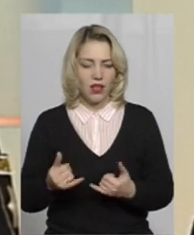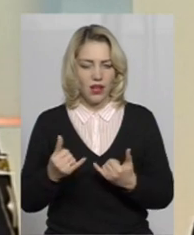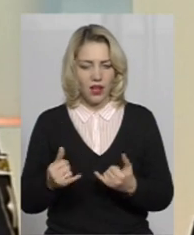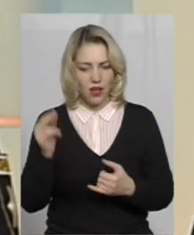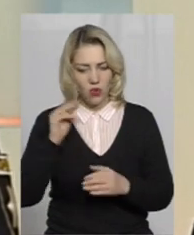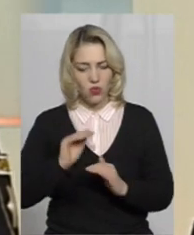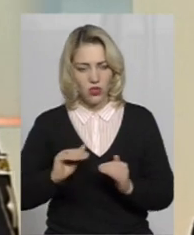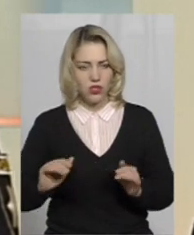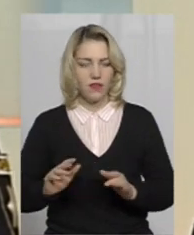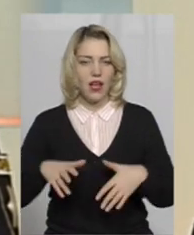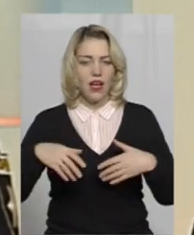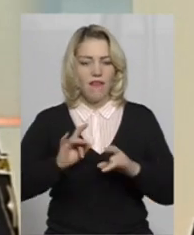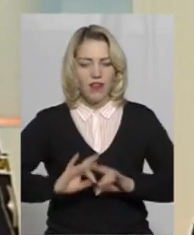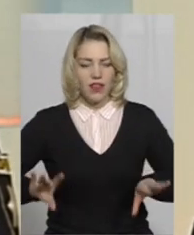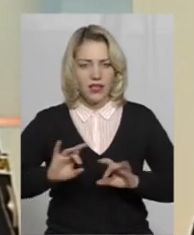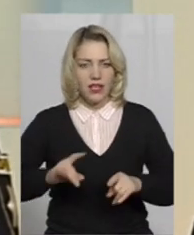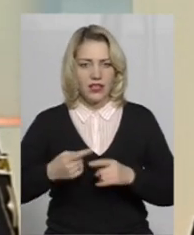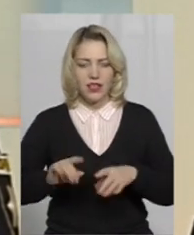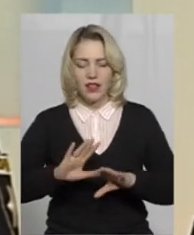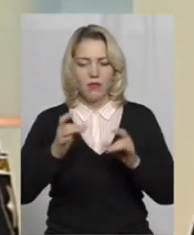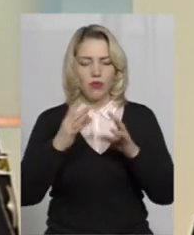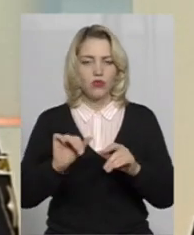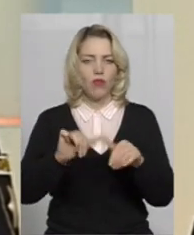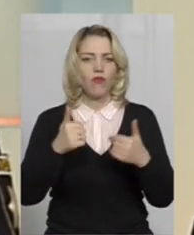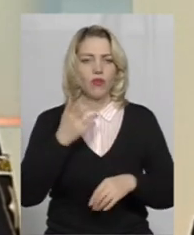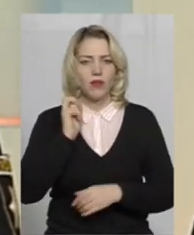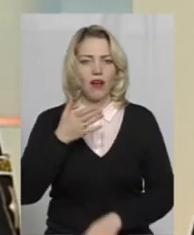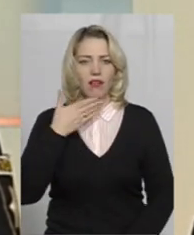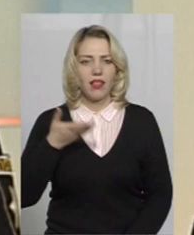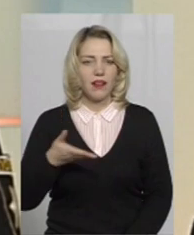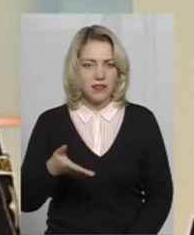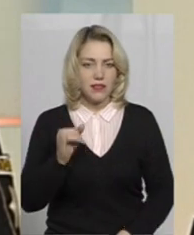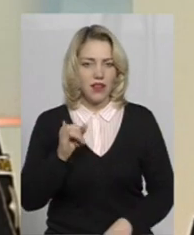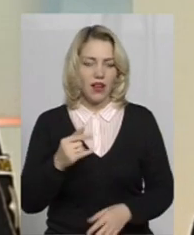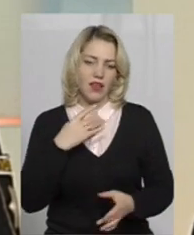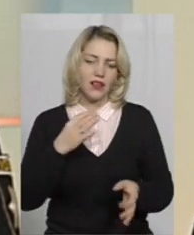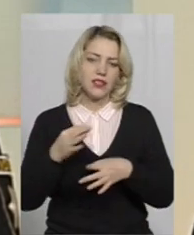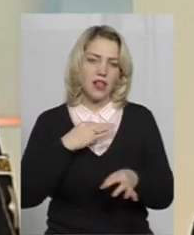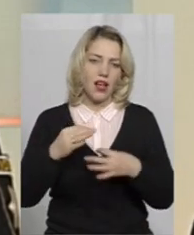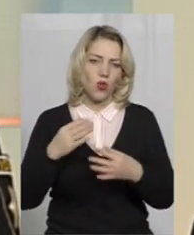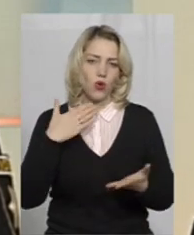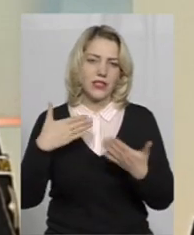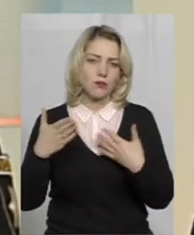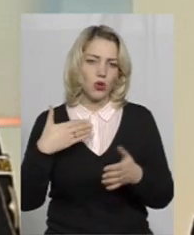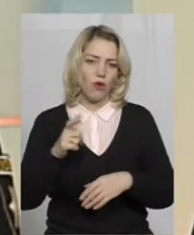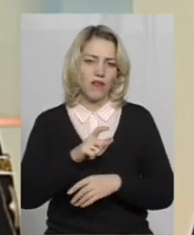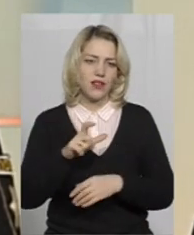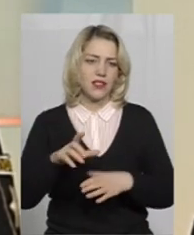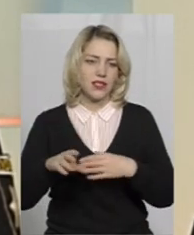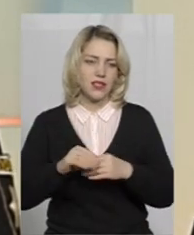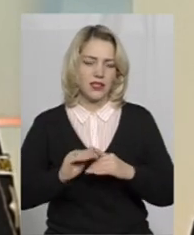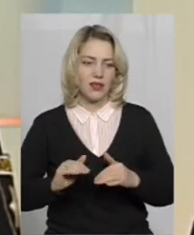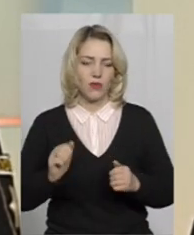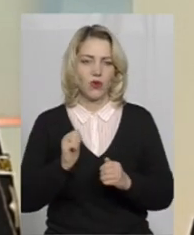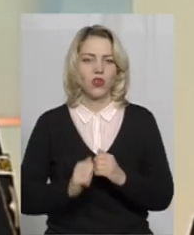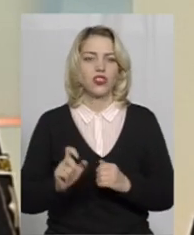викладати її не формі просто лекції, а в формі діалогу, спілкування з дітьми. Тобто,